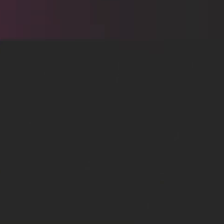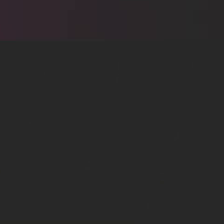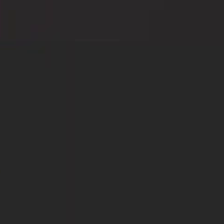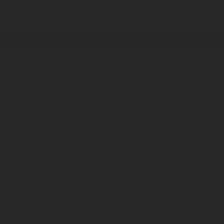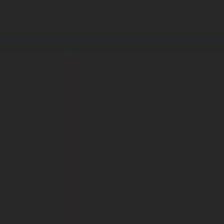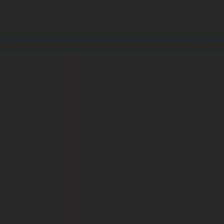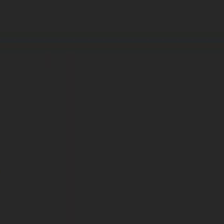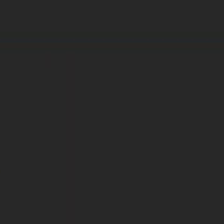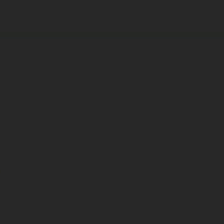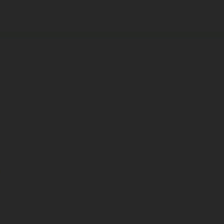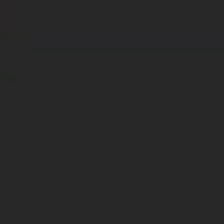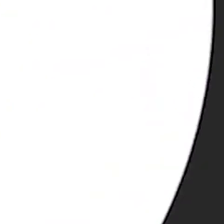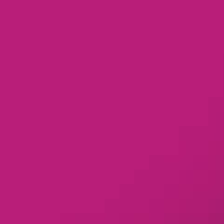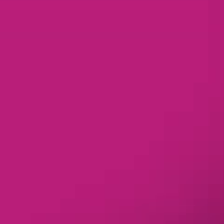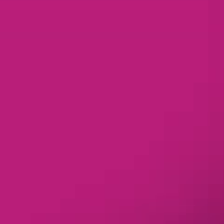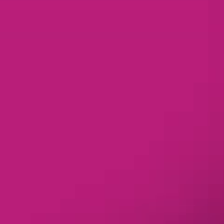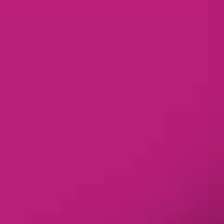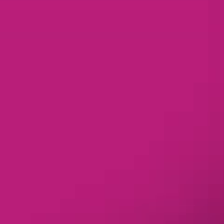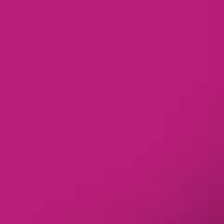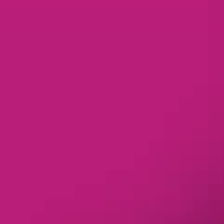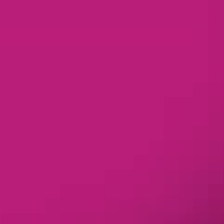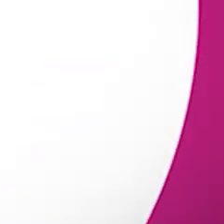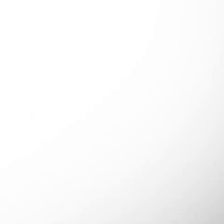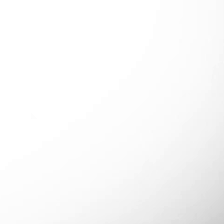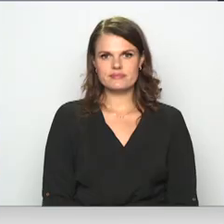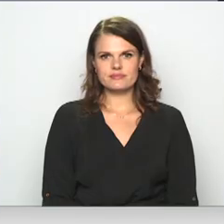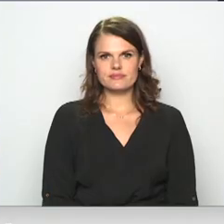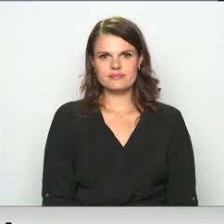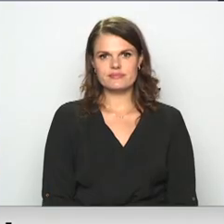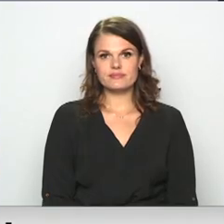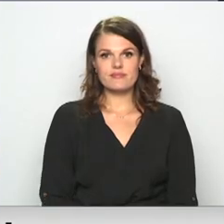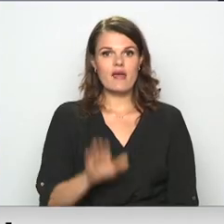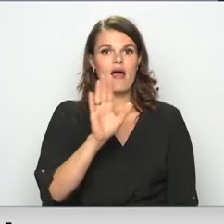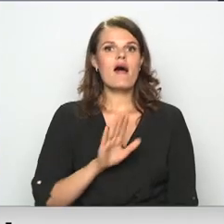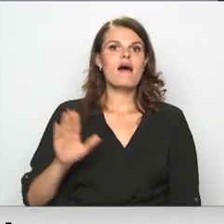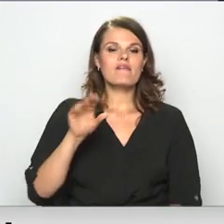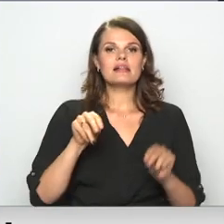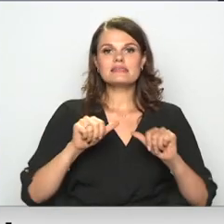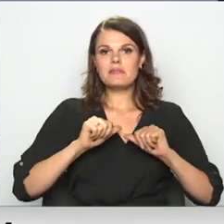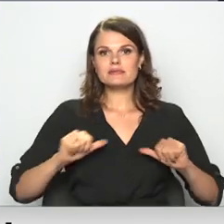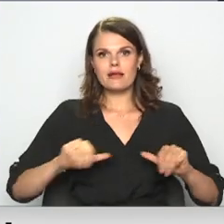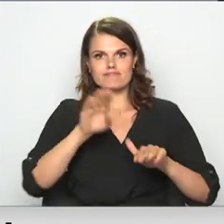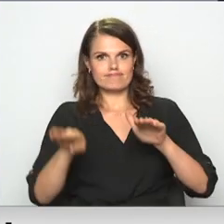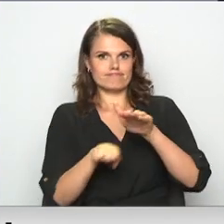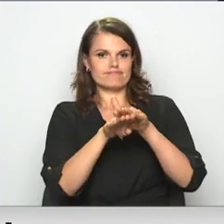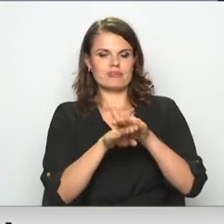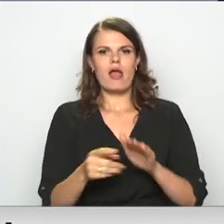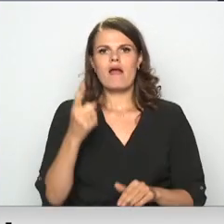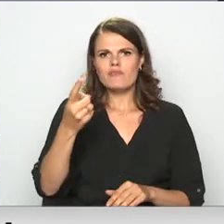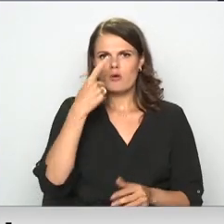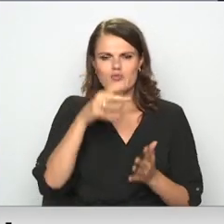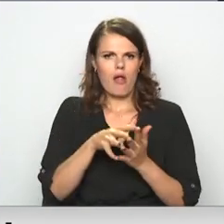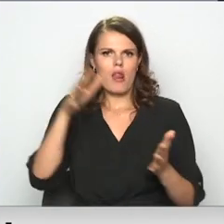Re, viss ēters ir te! Valsts zemes dienesta paspārnai atrodas vienu no